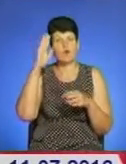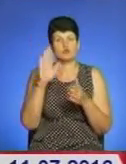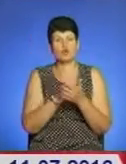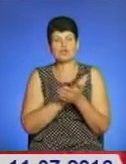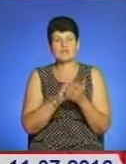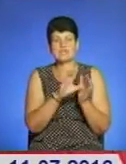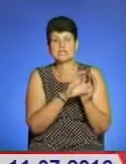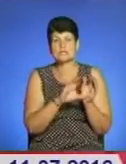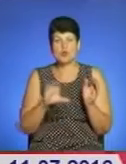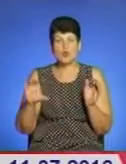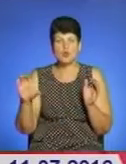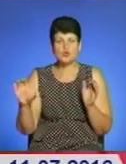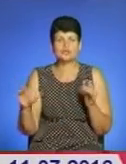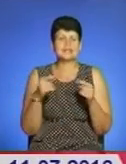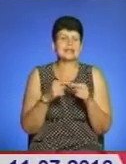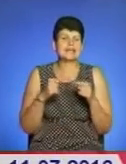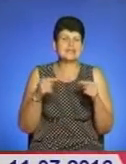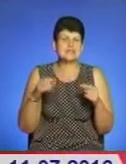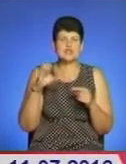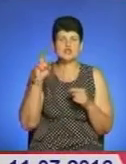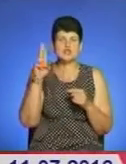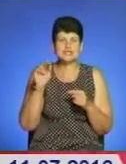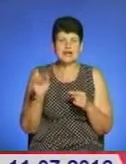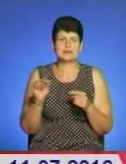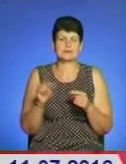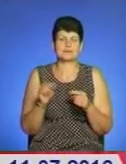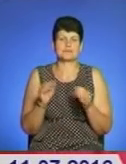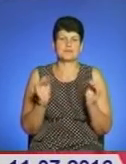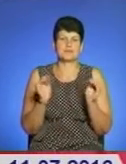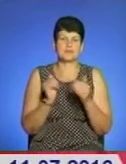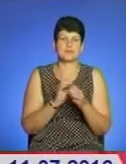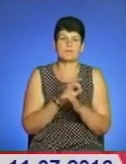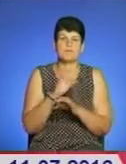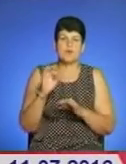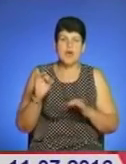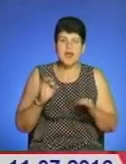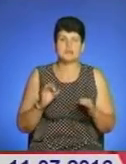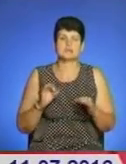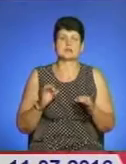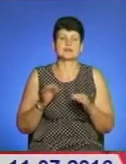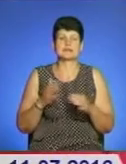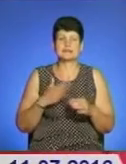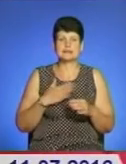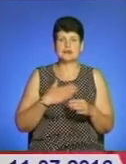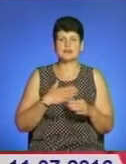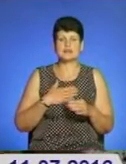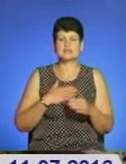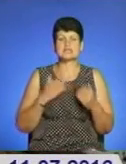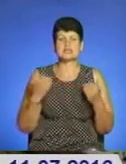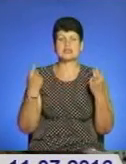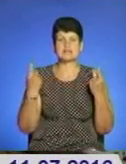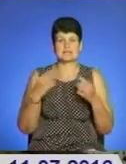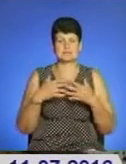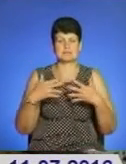різноманітні соціальні м'які проекти. Так що у нас дуже великий спектр.